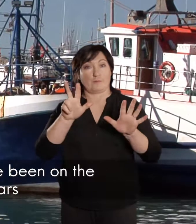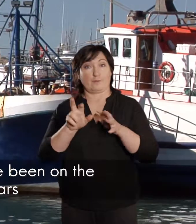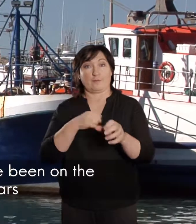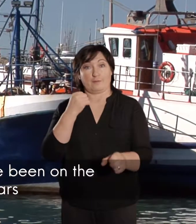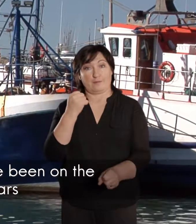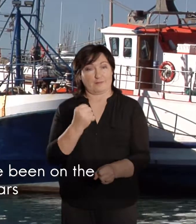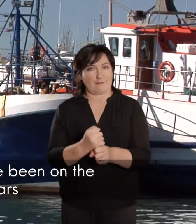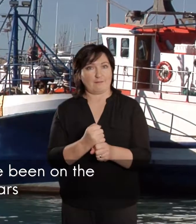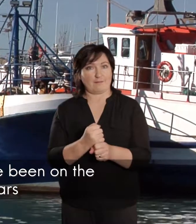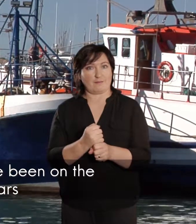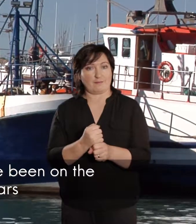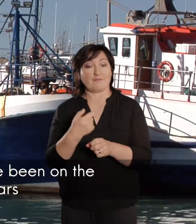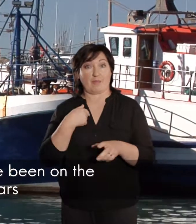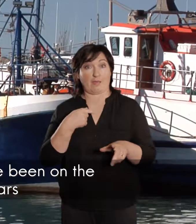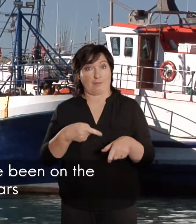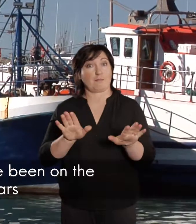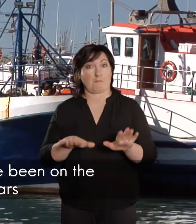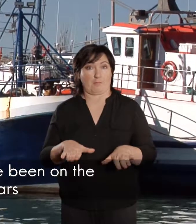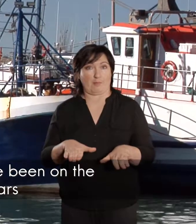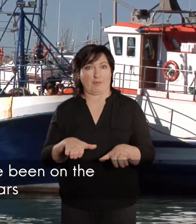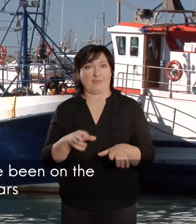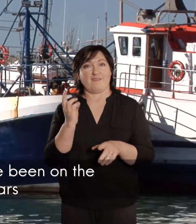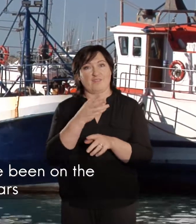jaar, is ek nou al hier aan die westkis,